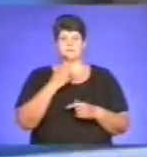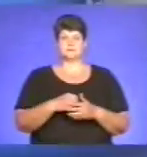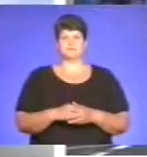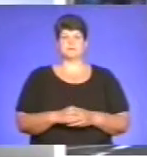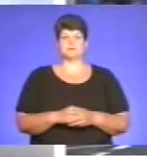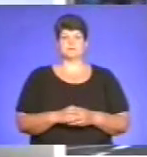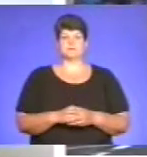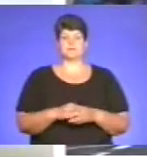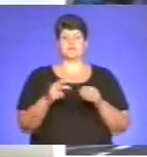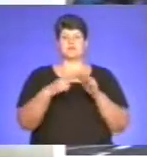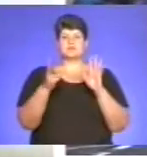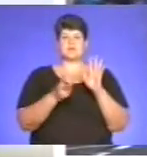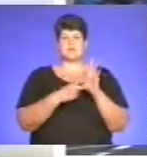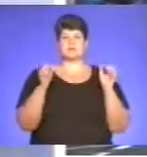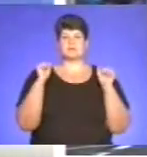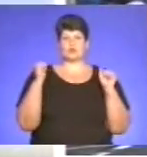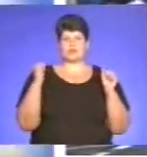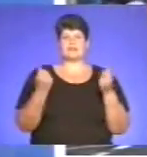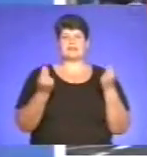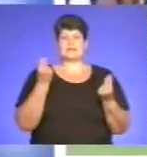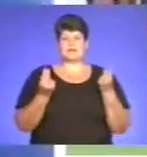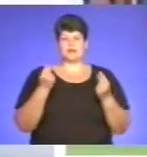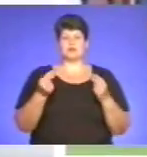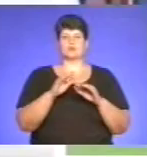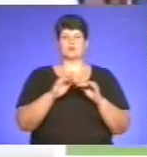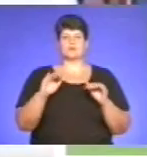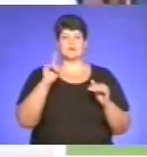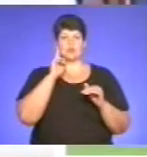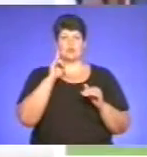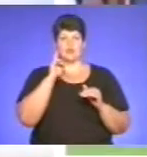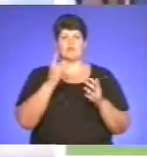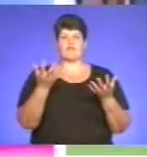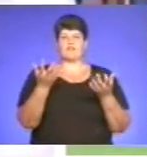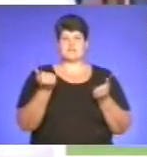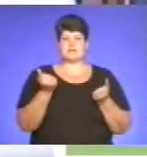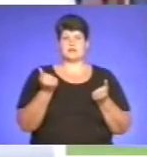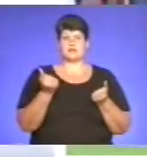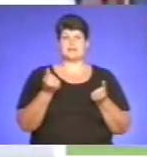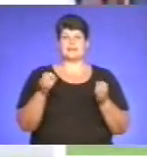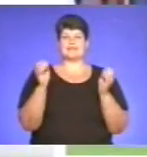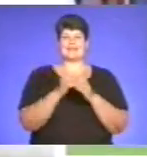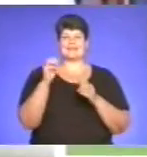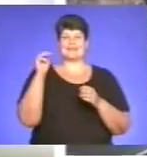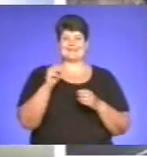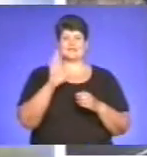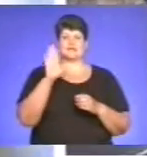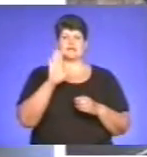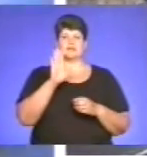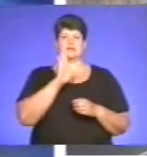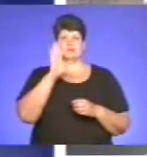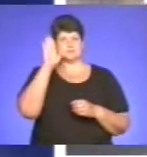У 17-тих спортивних іграх Ушнівської молоді упродовж року взяло участь понад 10 тисяч юнаків та дівчат.